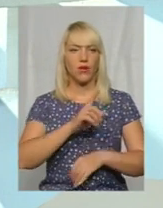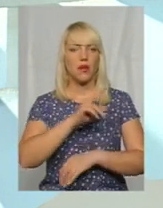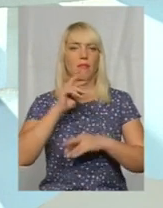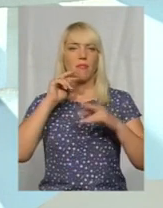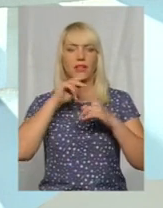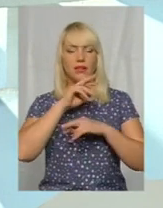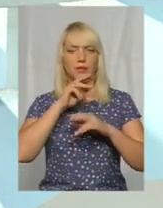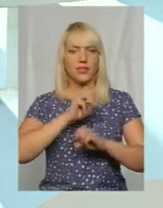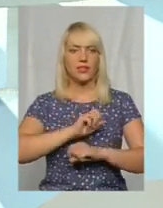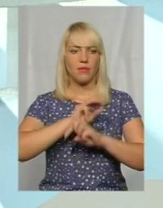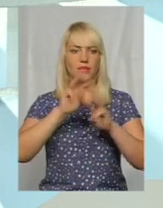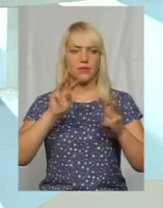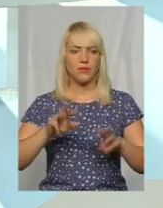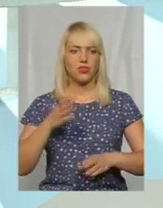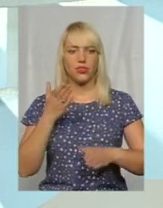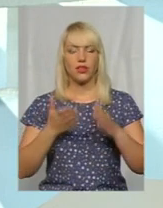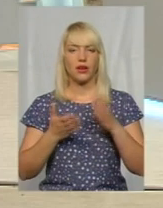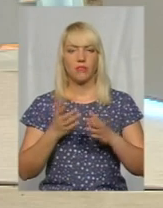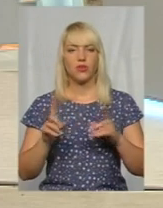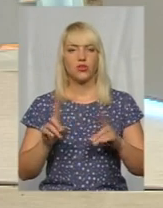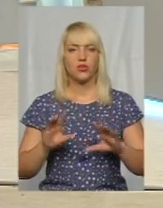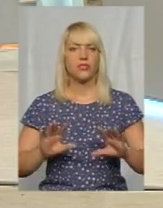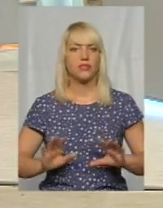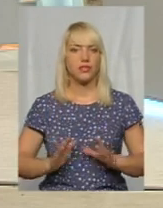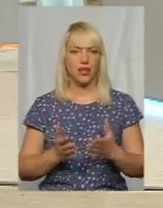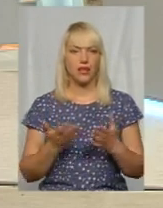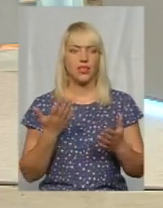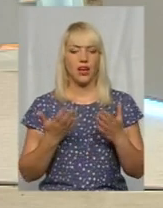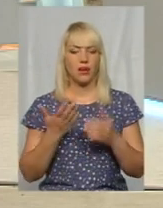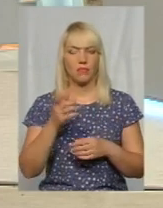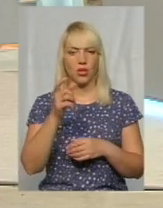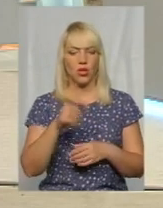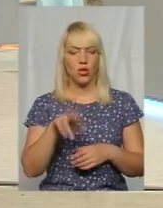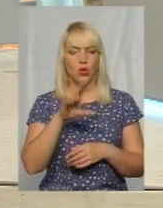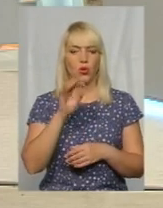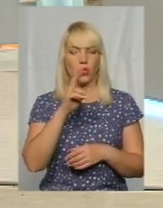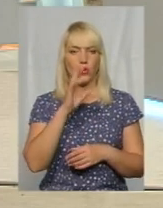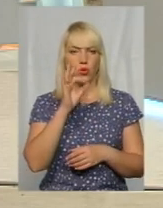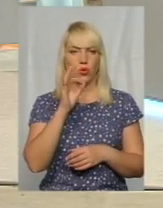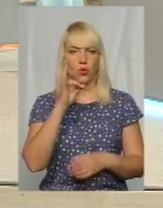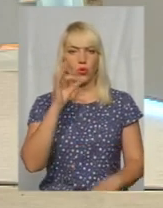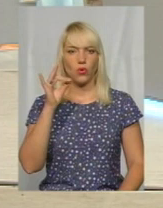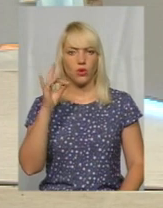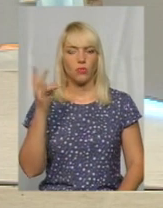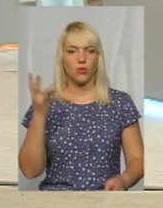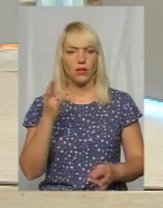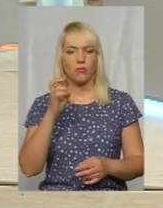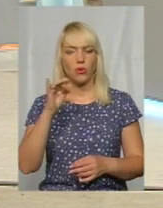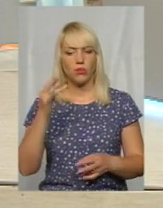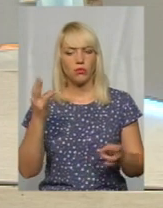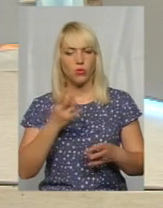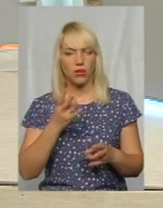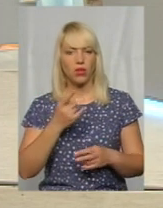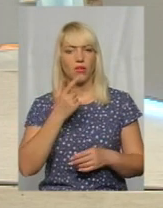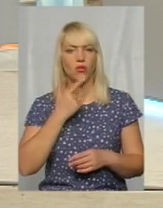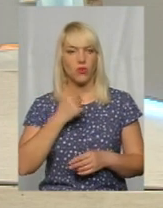забезпечення. Якщо би так сталося, якби, не дай Боже, донору треба було би кров самому,